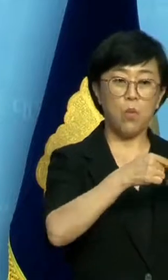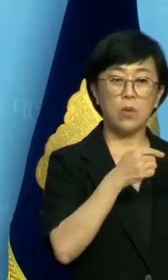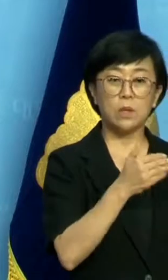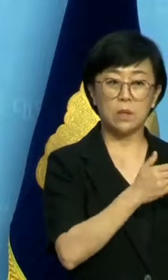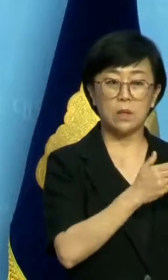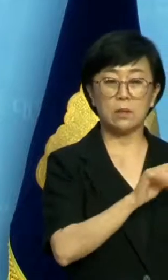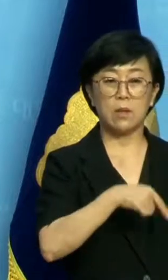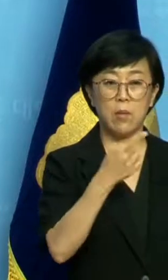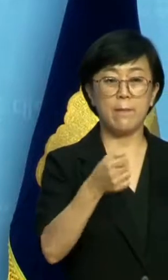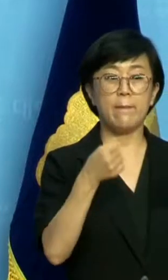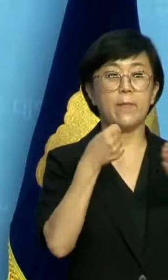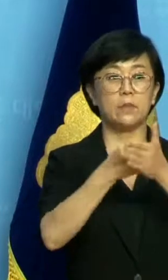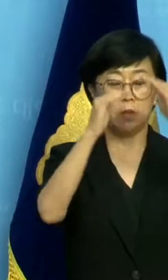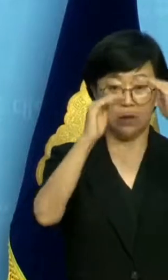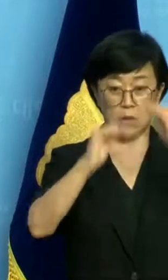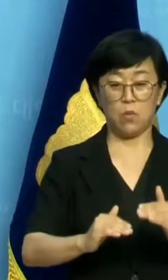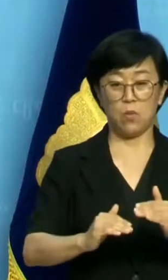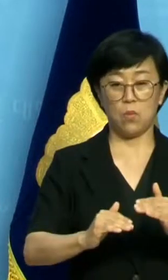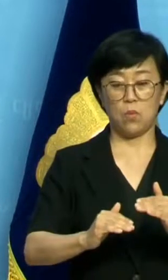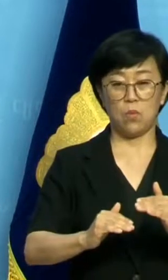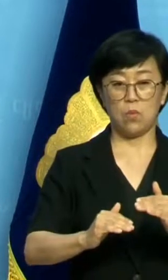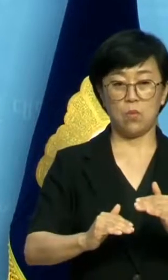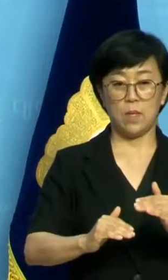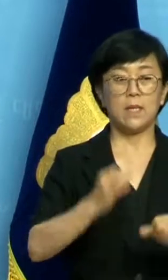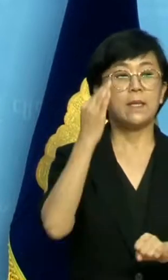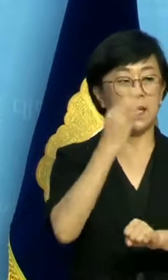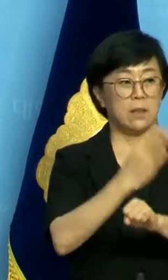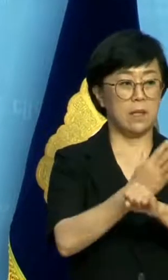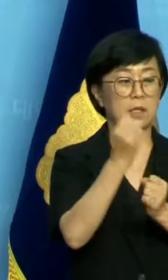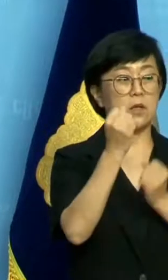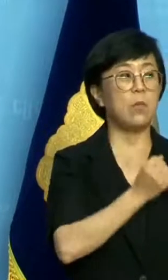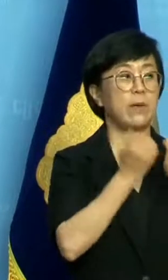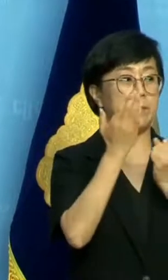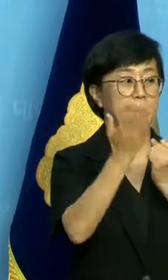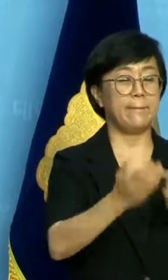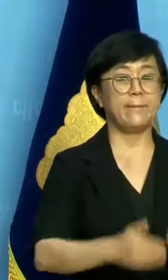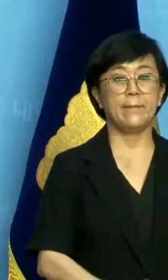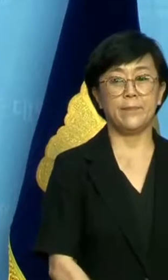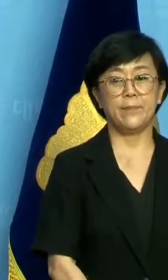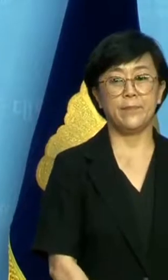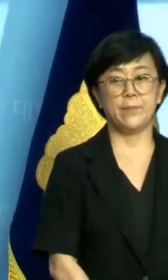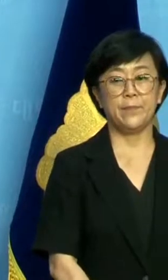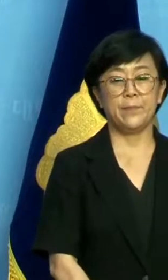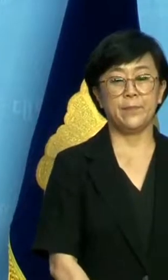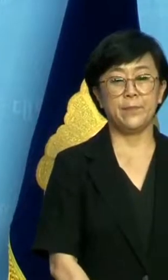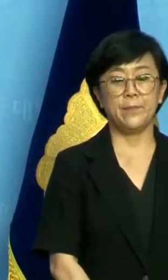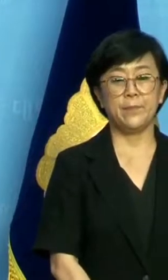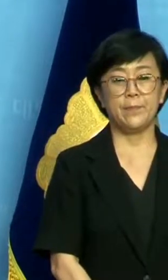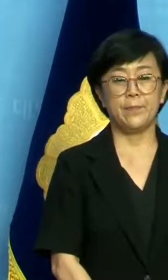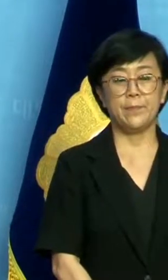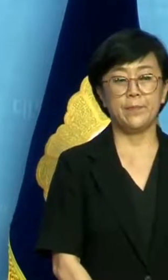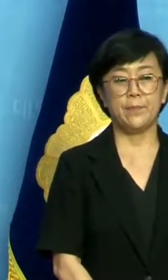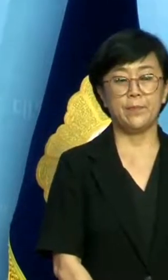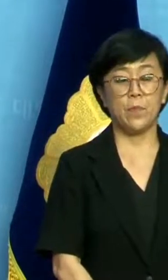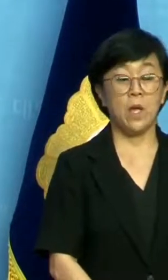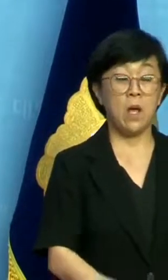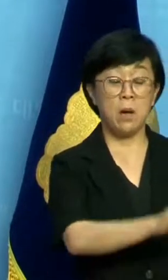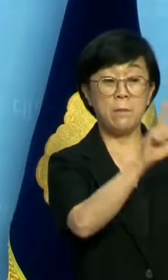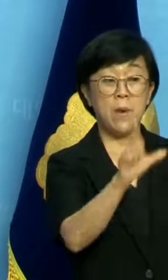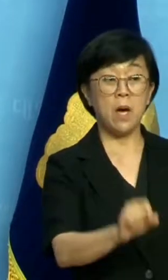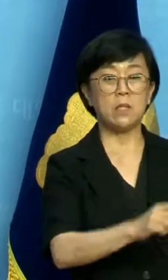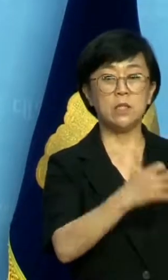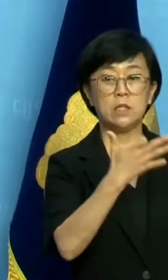결정된 내용을 간단하게 설명드리겠습니다 우선 8월